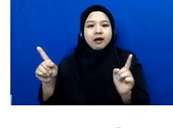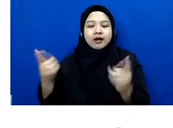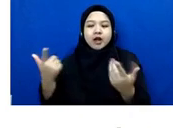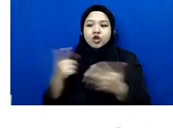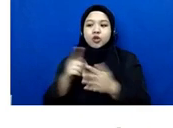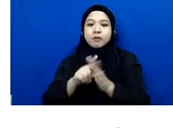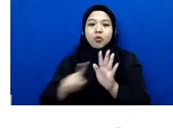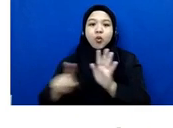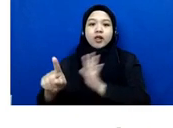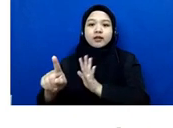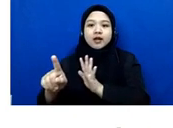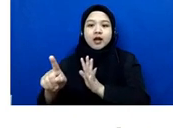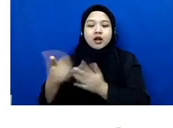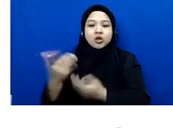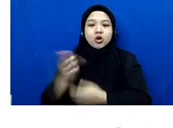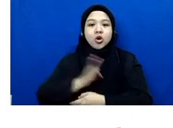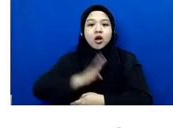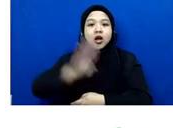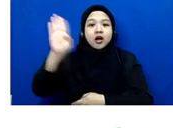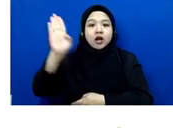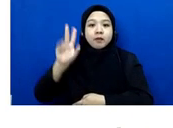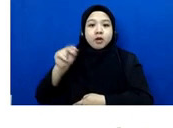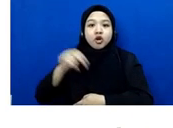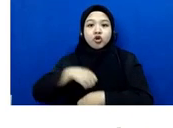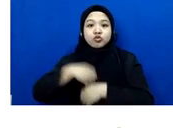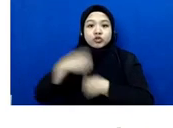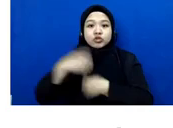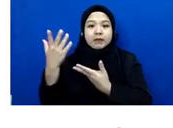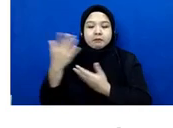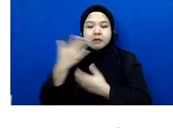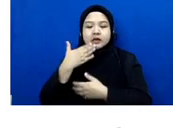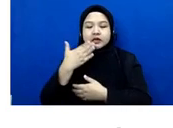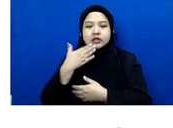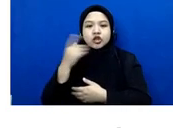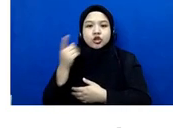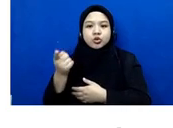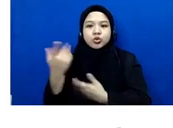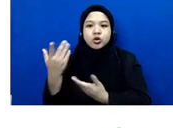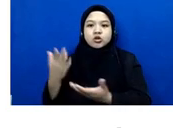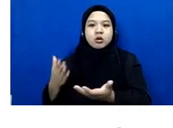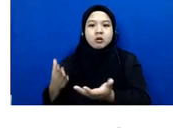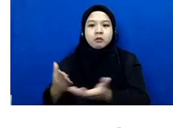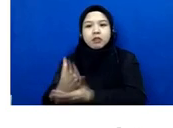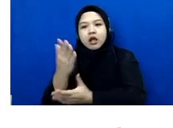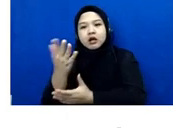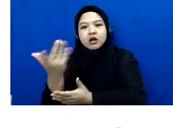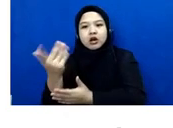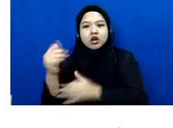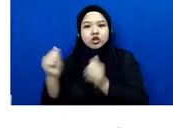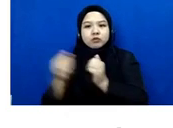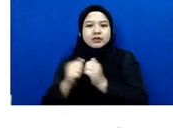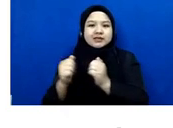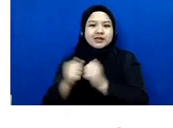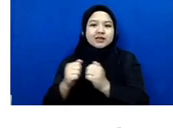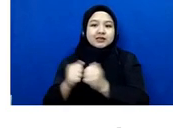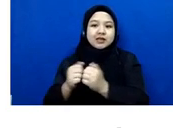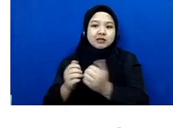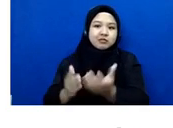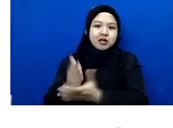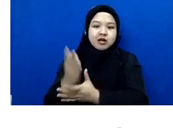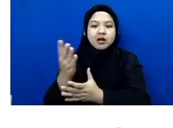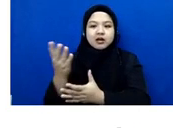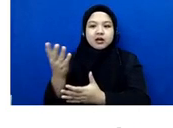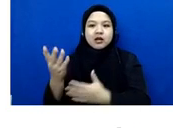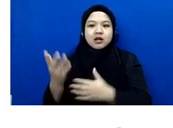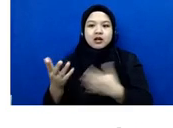kalau agamanya non muslim ya terus pelanggaran atau perjanjian pelanggaran perjanjian atau nonpresasi